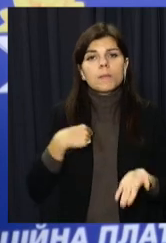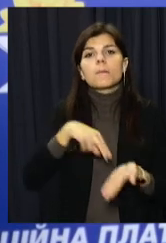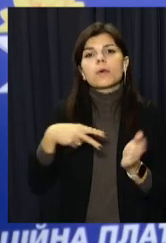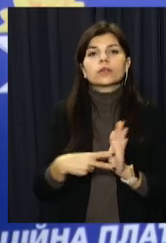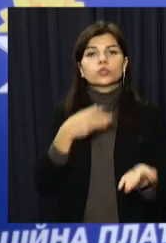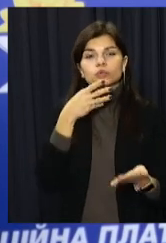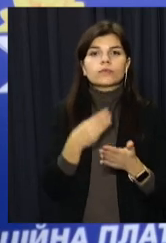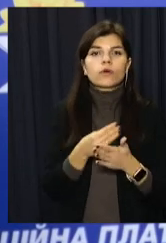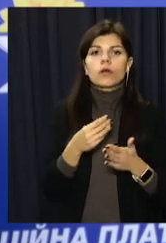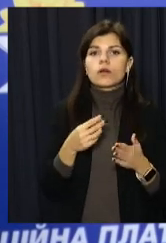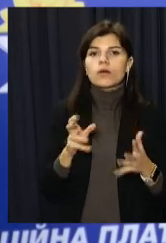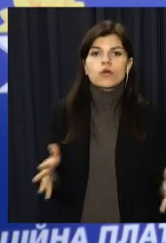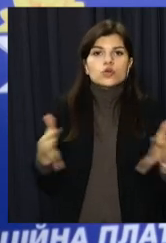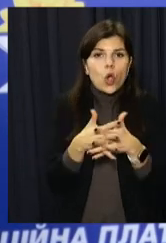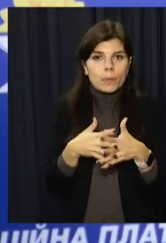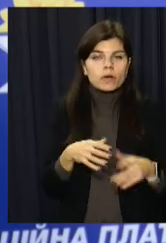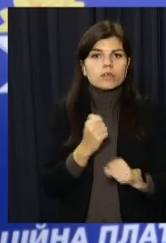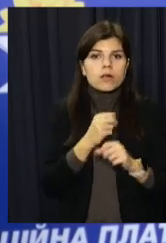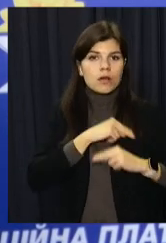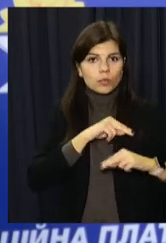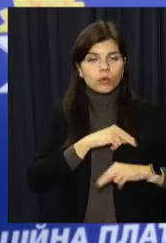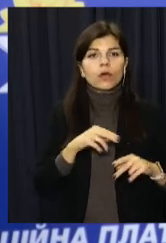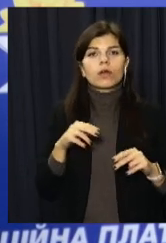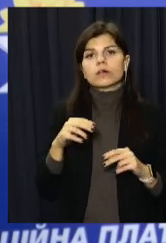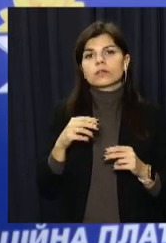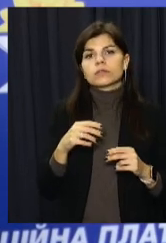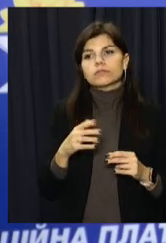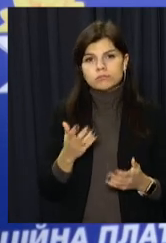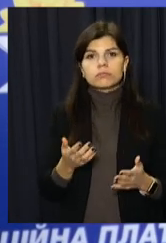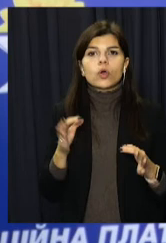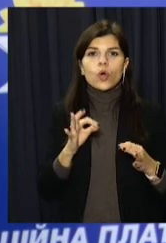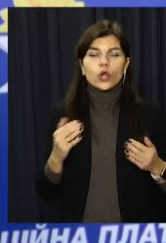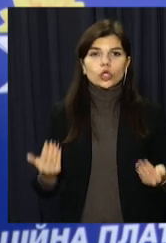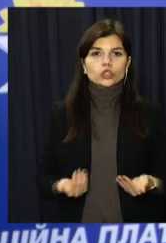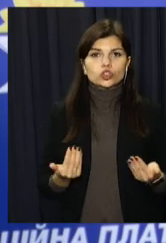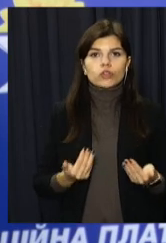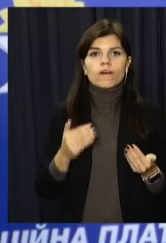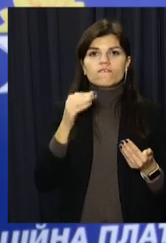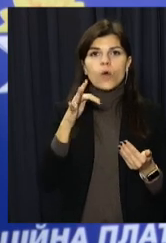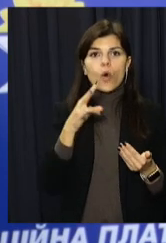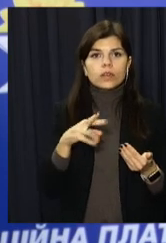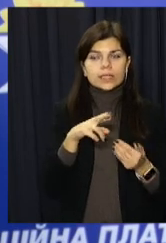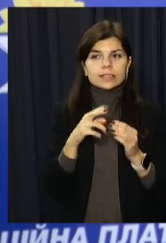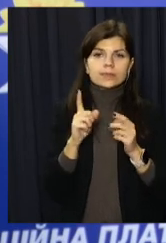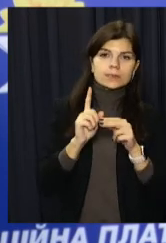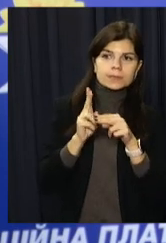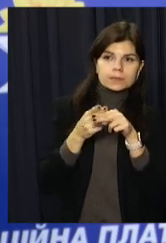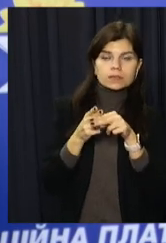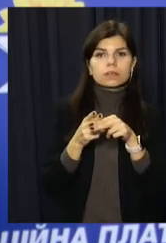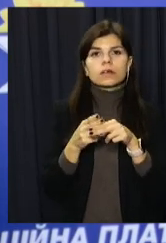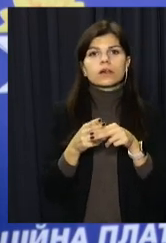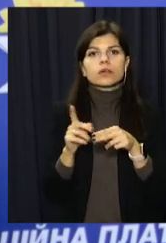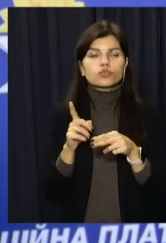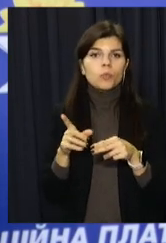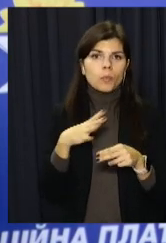комплексну роботу по приведенню, в частности, жилого фонда в состояние,